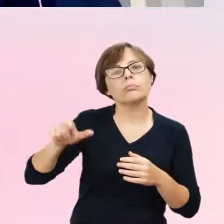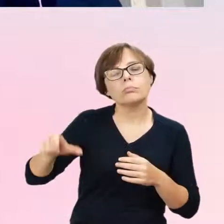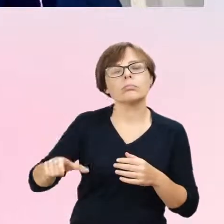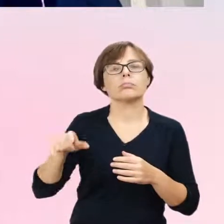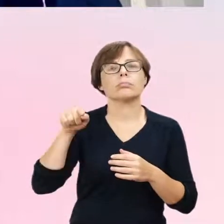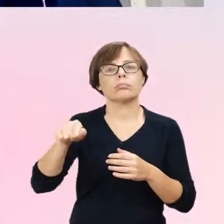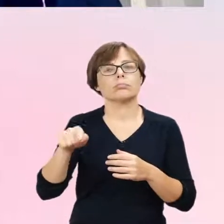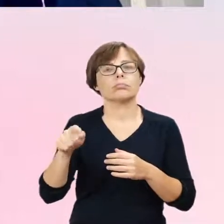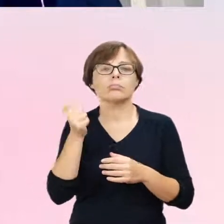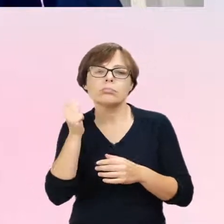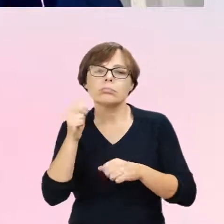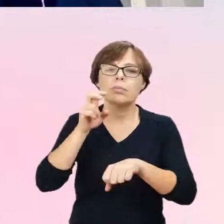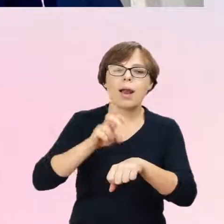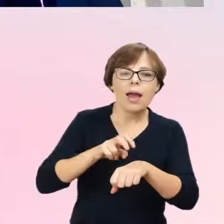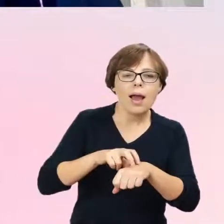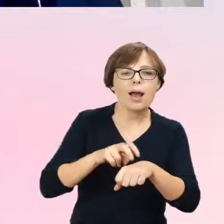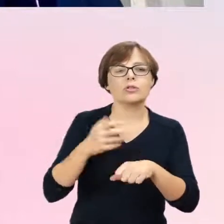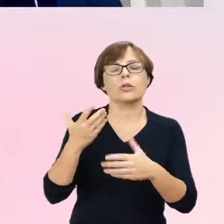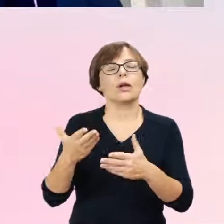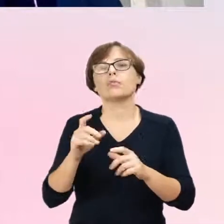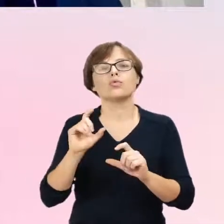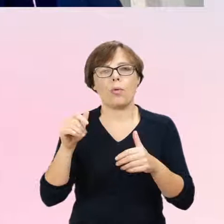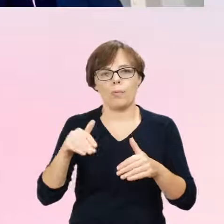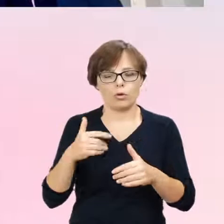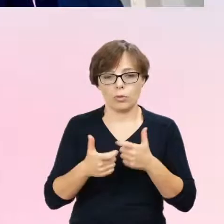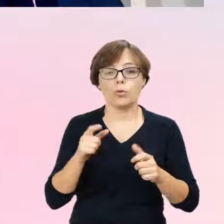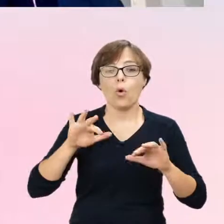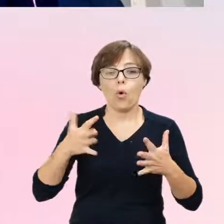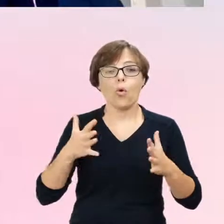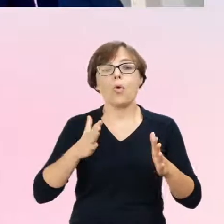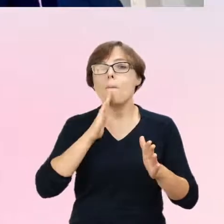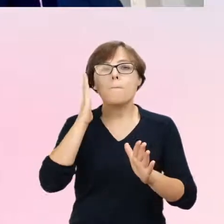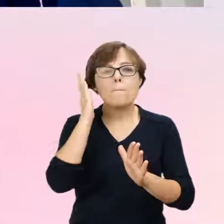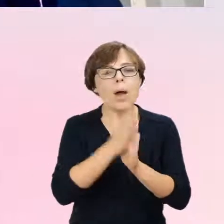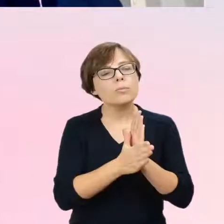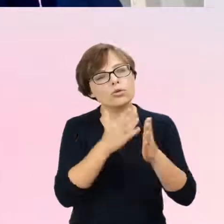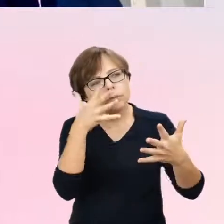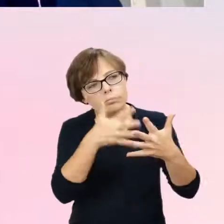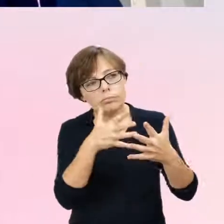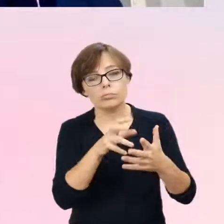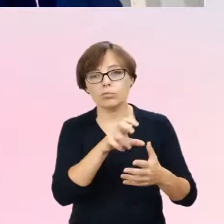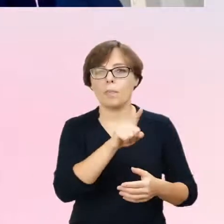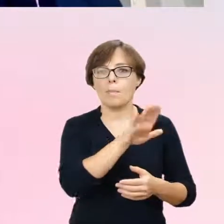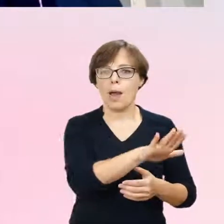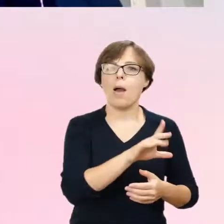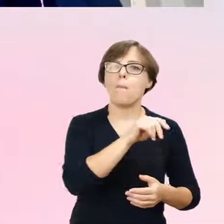seksuologa, psychoterapeuty. To bezpośrednia diagnoza dysforii płci według ogólnoprzyjętych standardów.